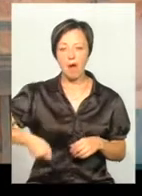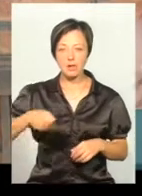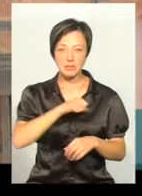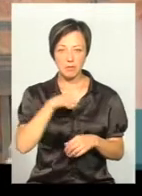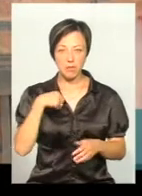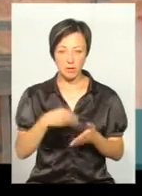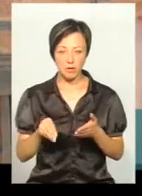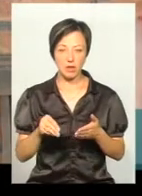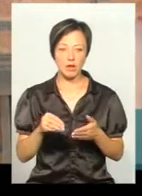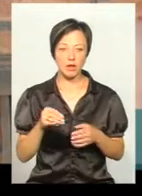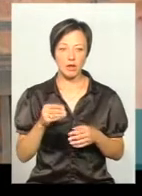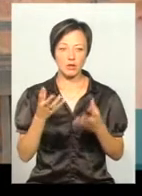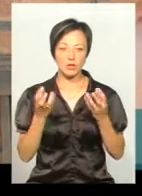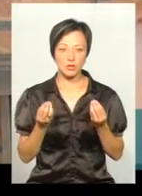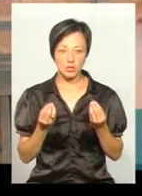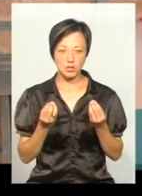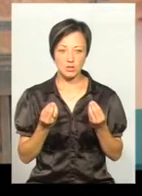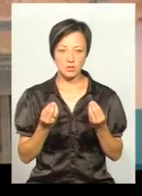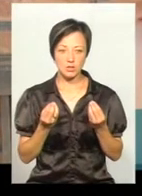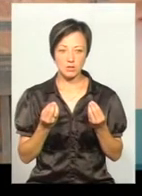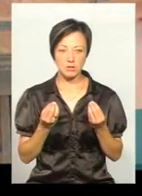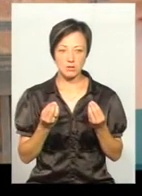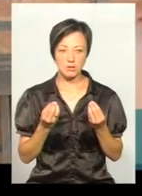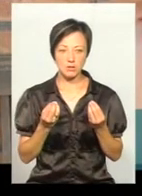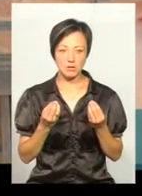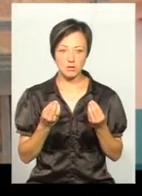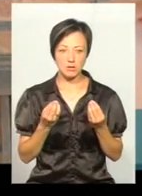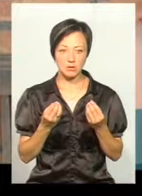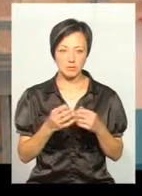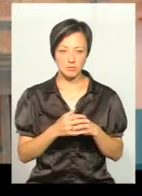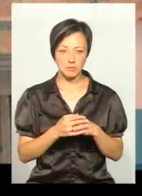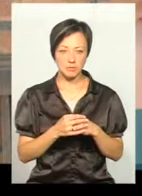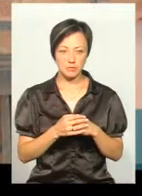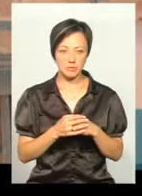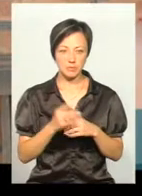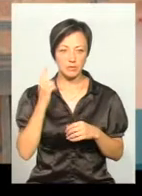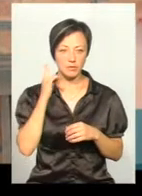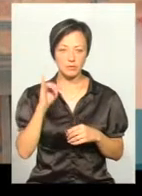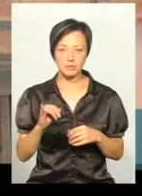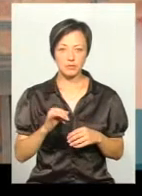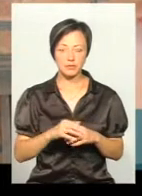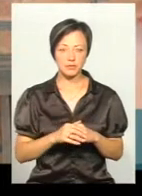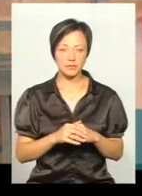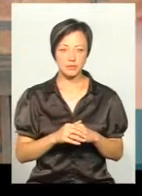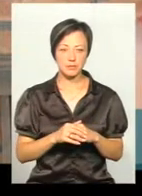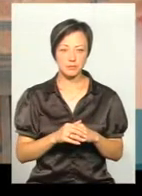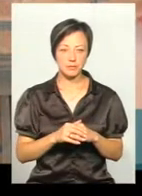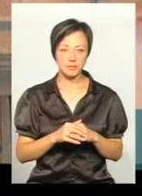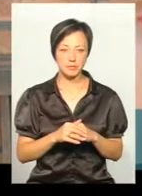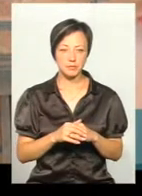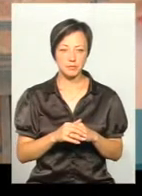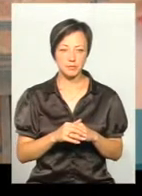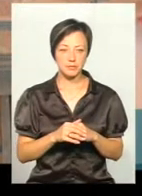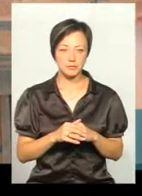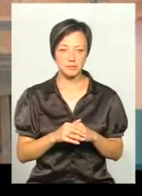А на автеку мені дали, мені полагаються палки, до львна була особисто мені видати. Я три роки звертаюся, мені до цих пір не дали.